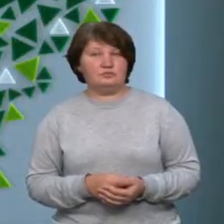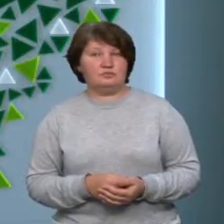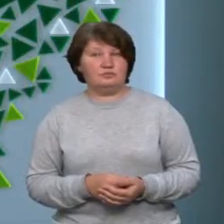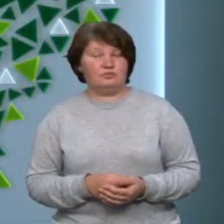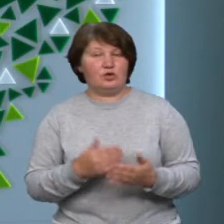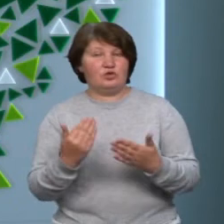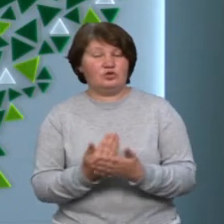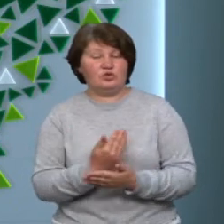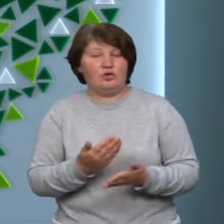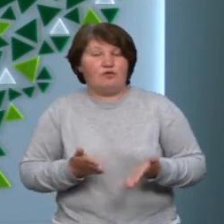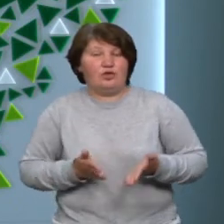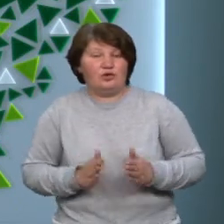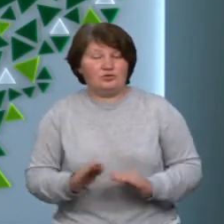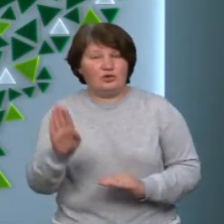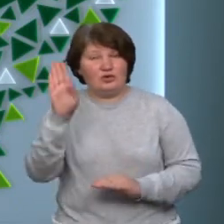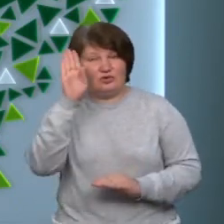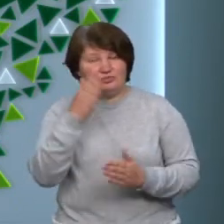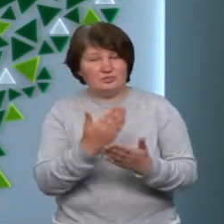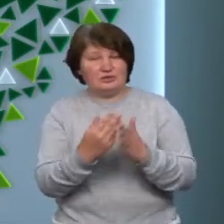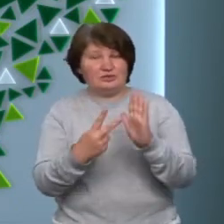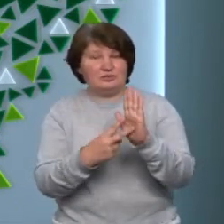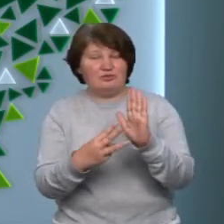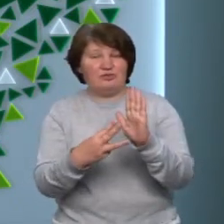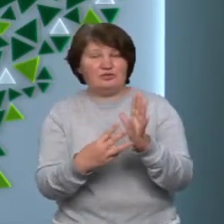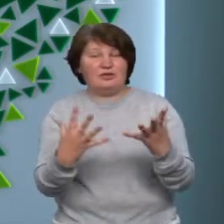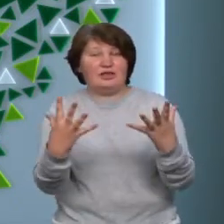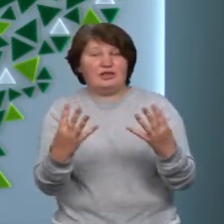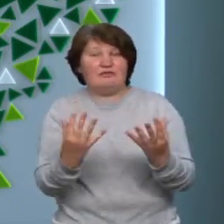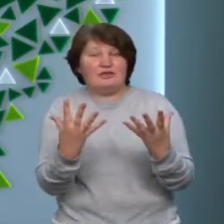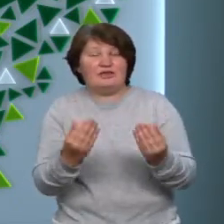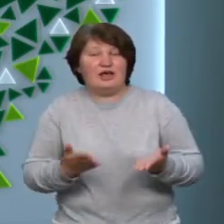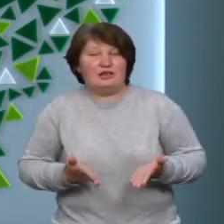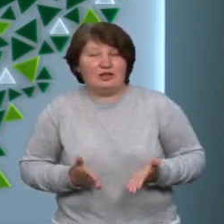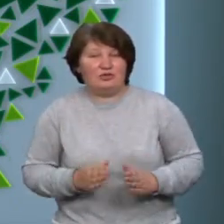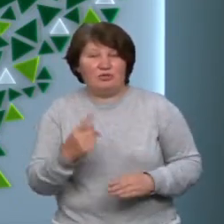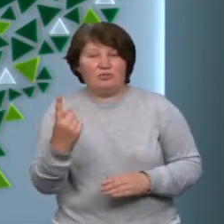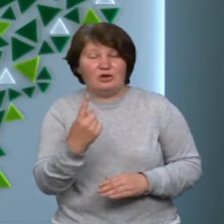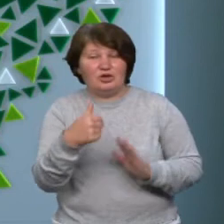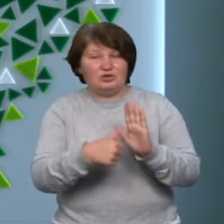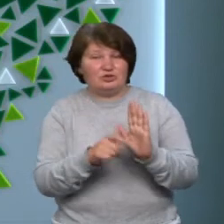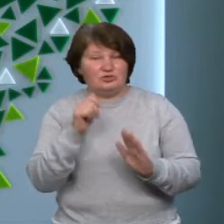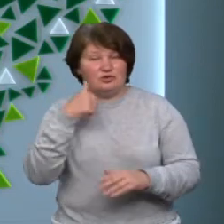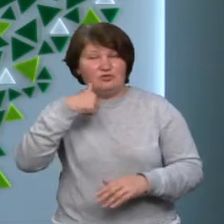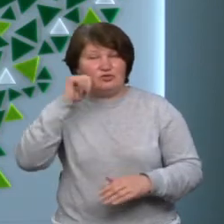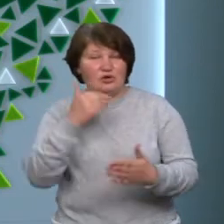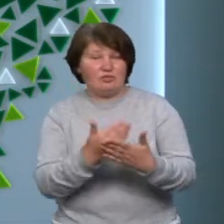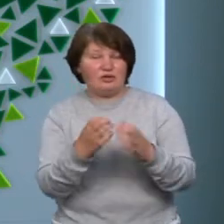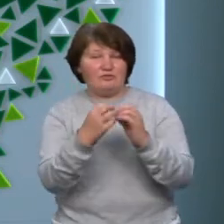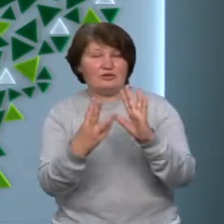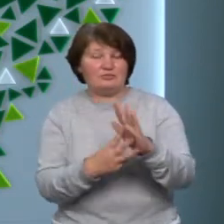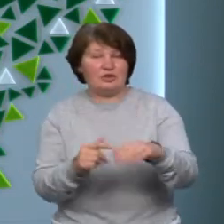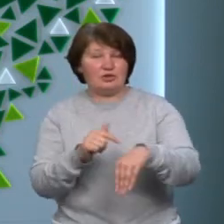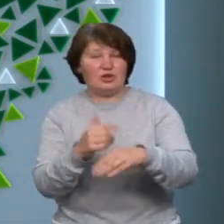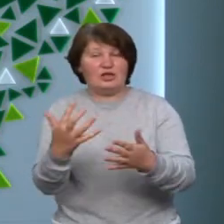Новонародженого хлопчика приблизно 7-8 днів з дня народження. Вперше за 6 років вчора близько в 18-ї години